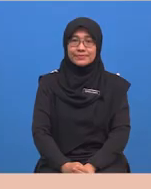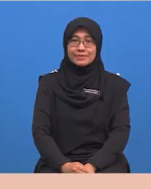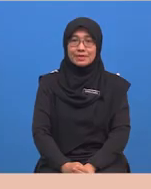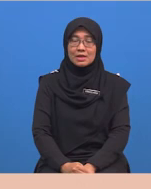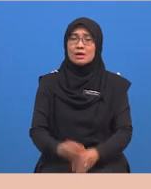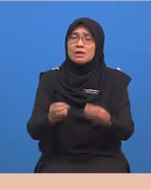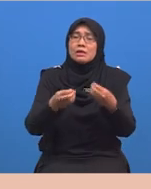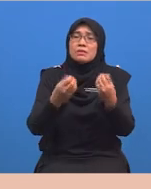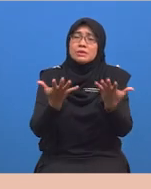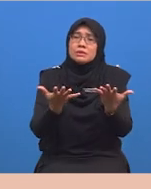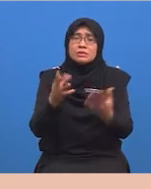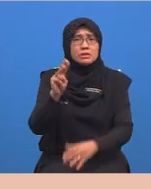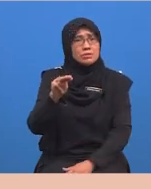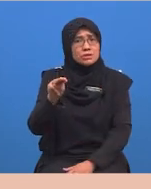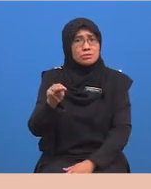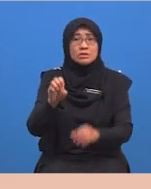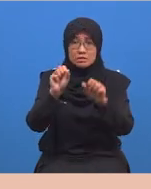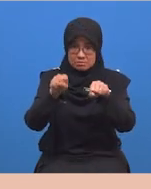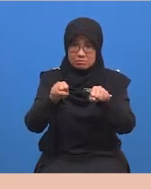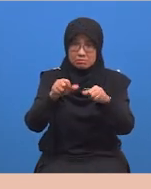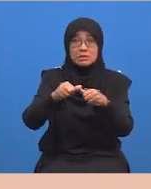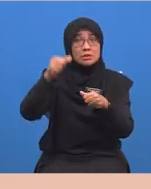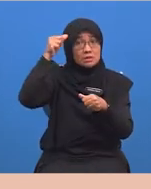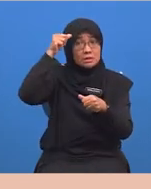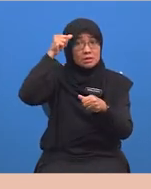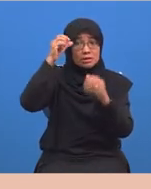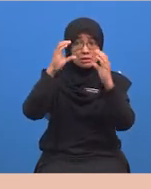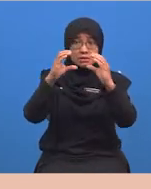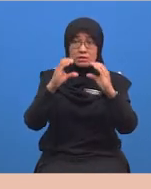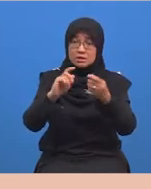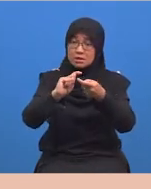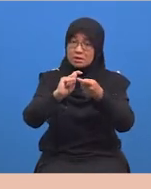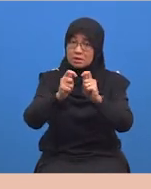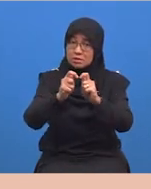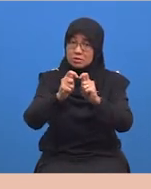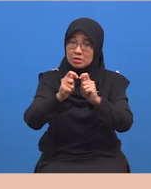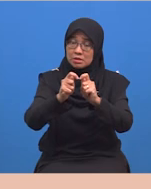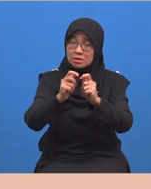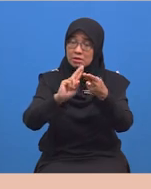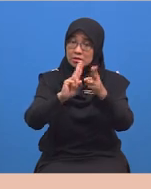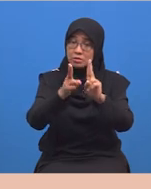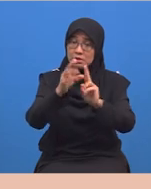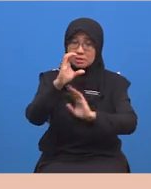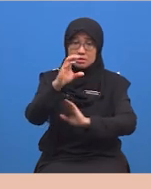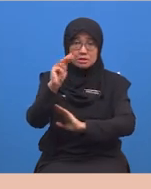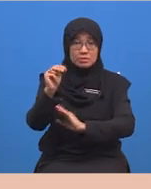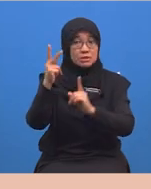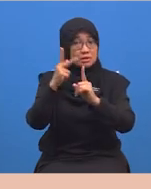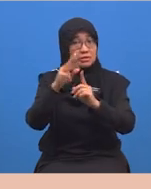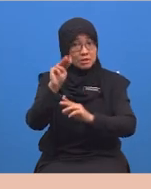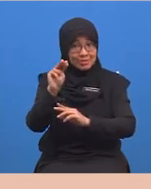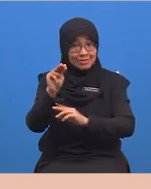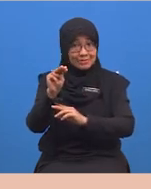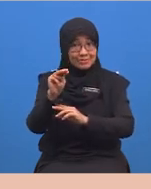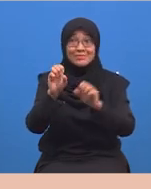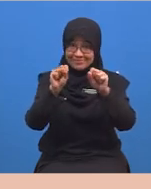Bagaimana murid-murid? Boleh ingat pertukaran unit sentimeter kepada milimeter? Bagus, murid-murid.